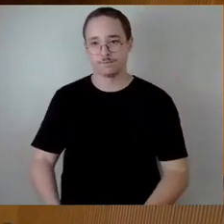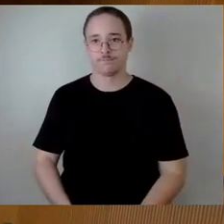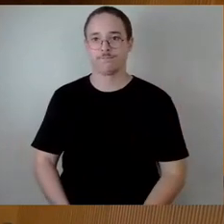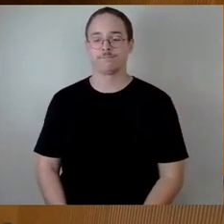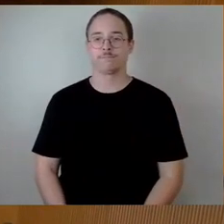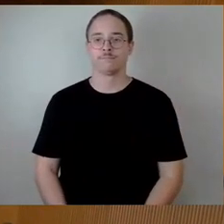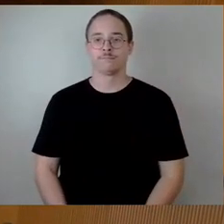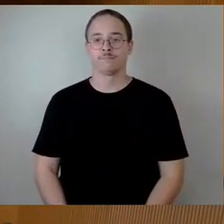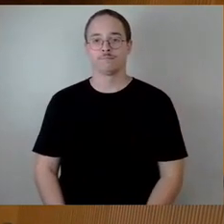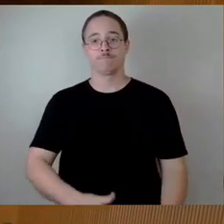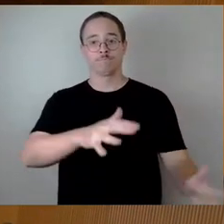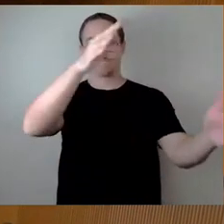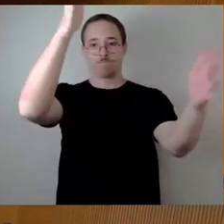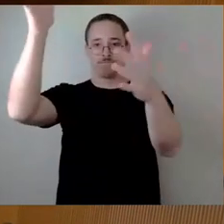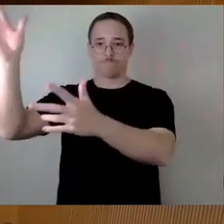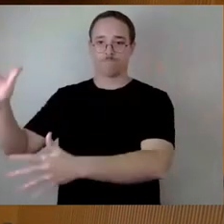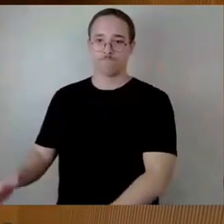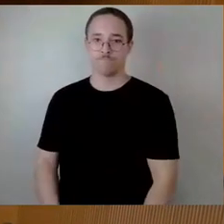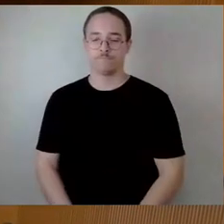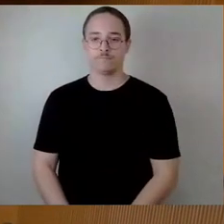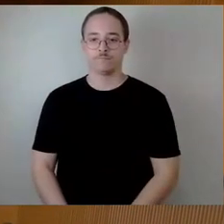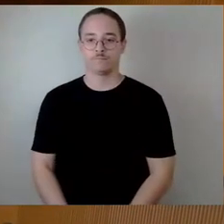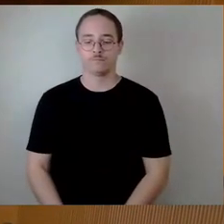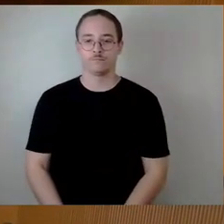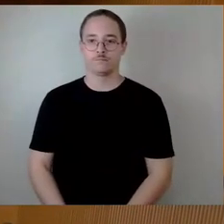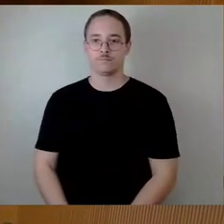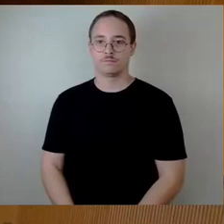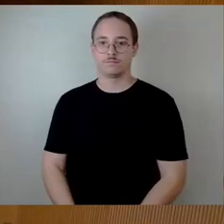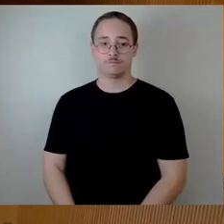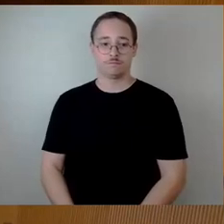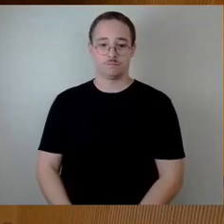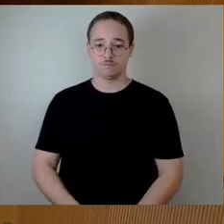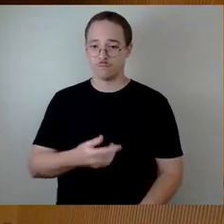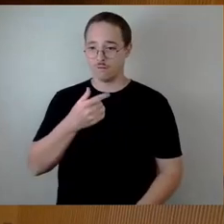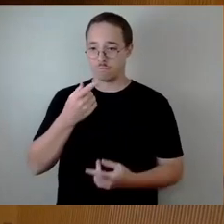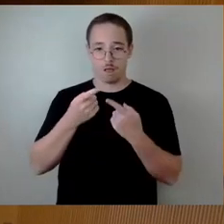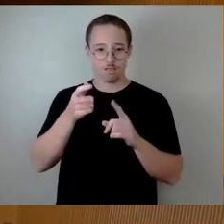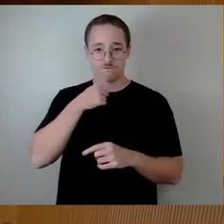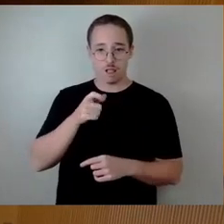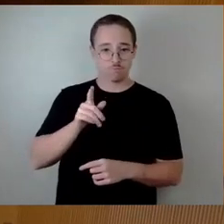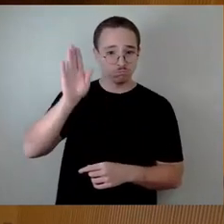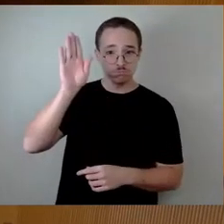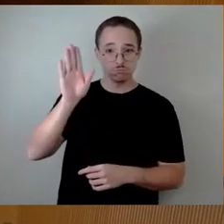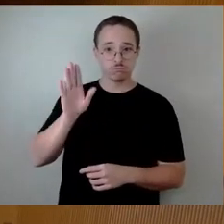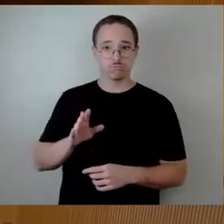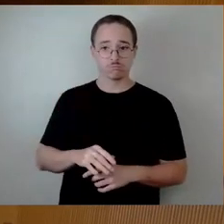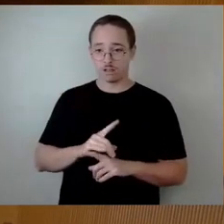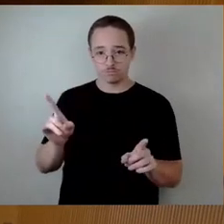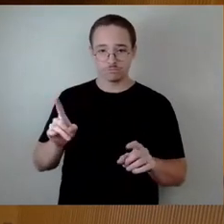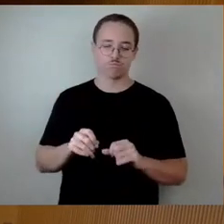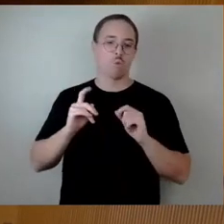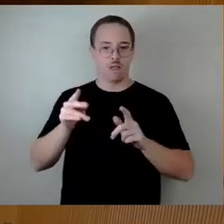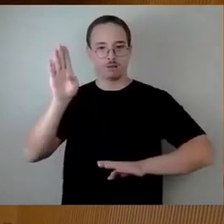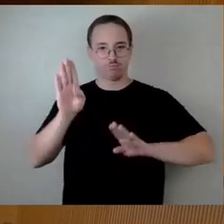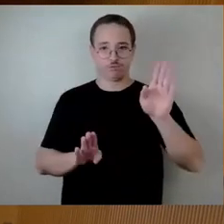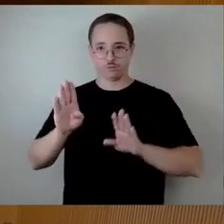So, des Weiteren das Wort gewünscht? Das kann ich nicht sehen. Dann kämen wir zur Abstimmung. Zur Abstimmung ist